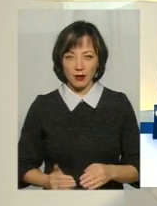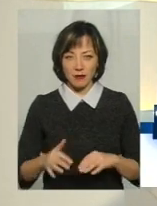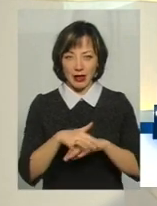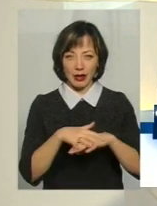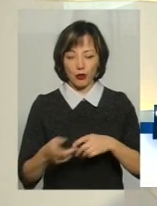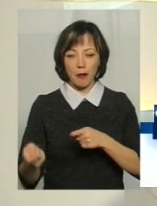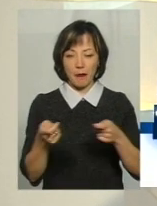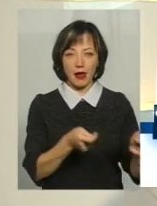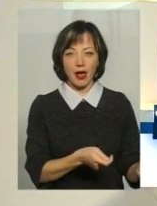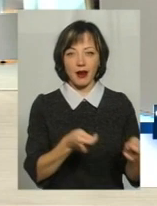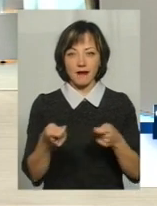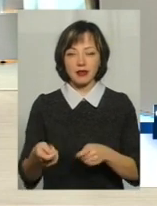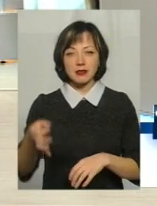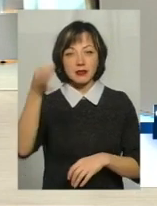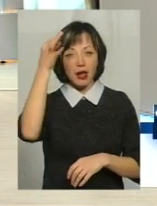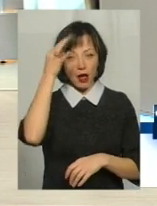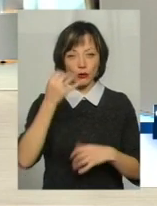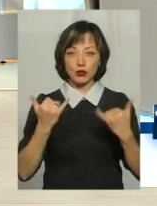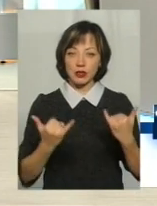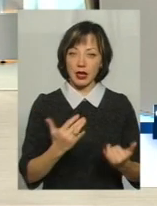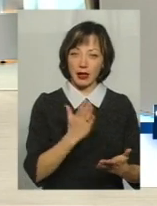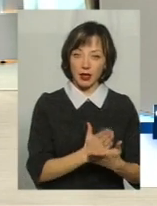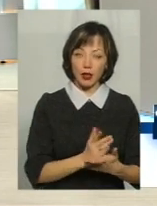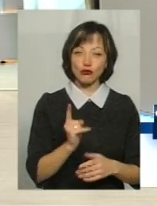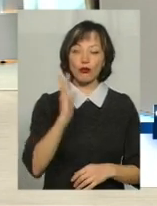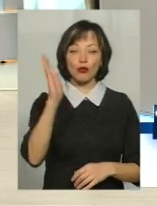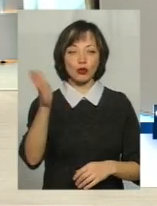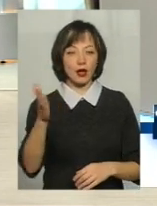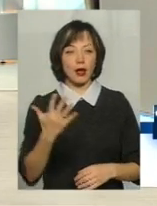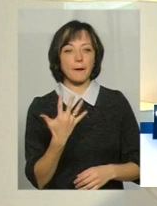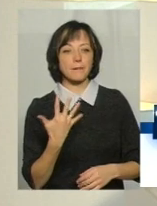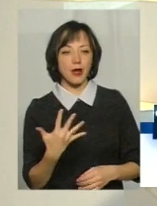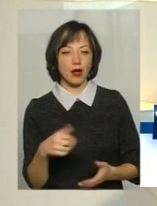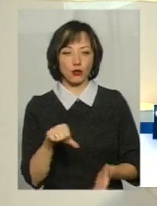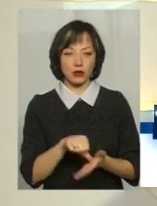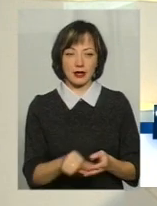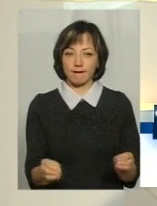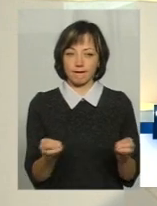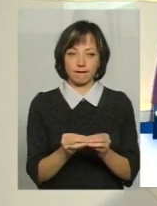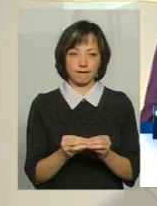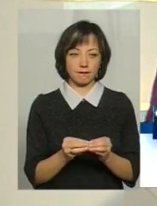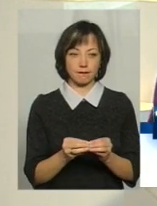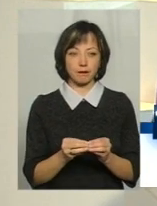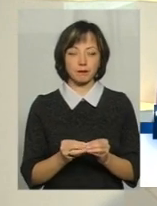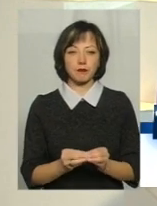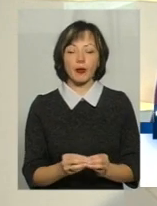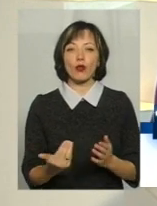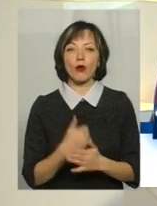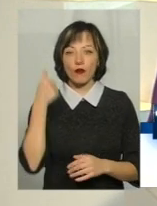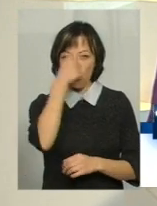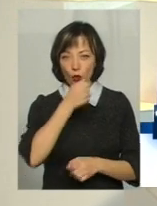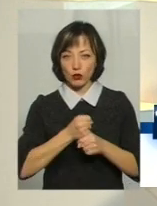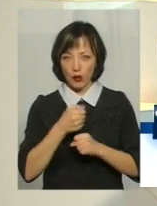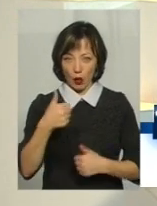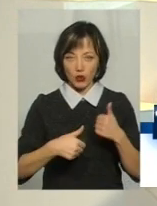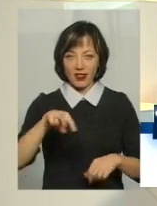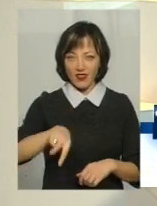Знову таки, згадую те, що зараз є і що буде. П'ять учасників ті самі. Знову боку, розробили оцей конкурс.